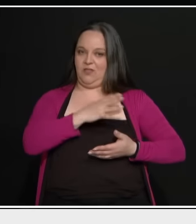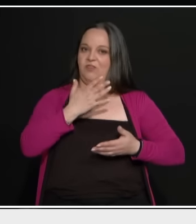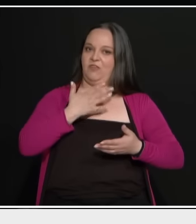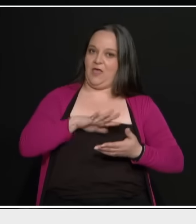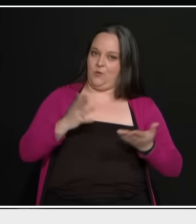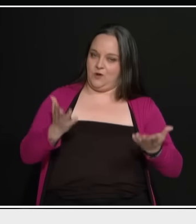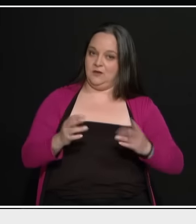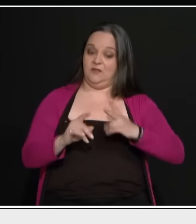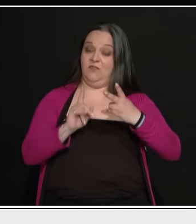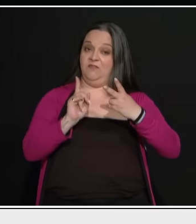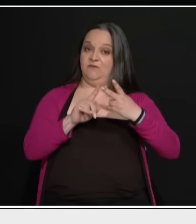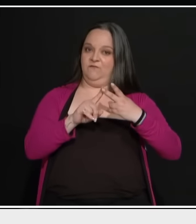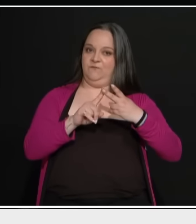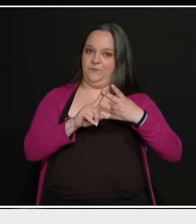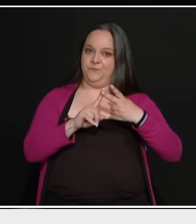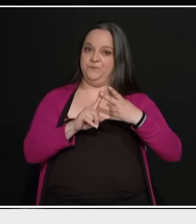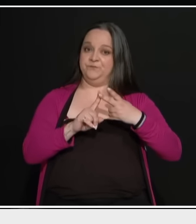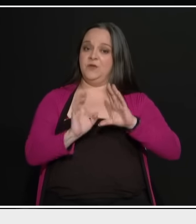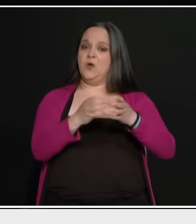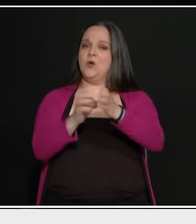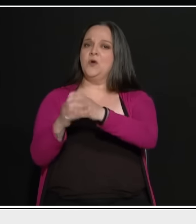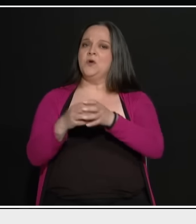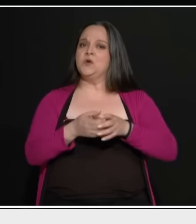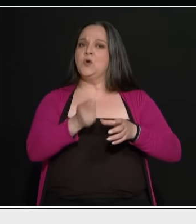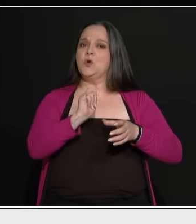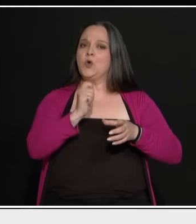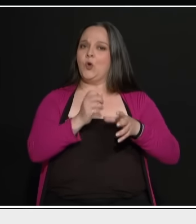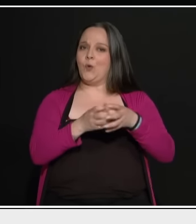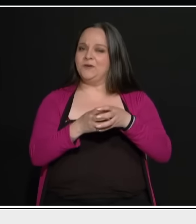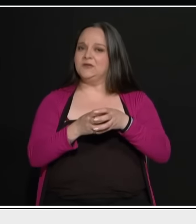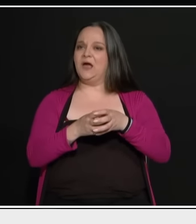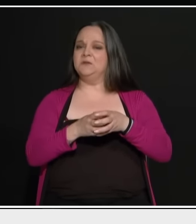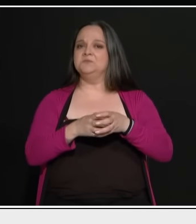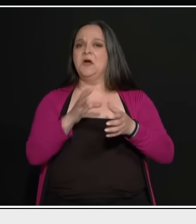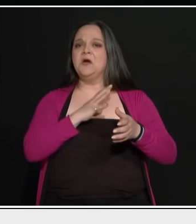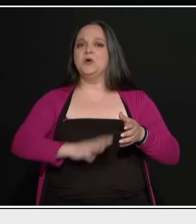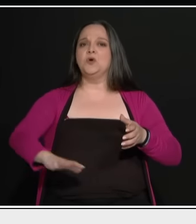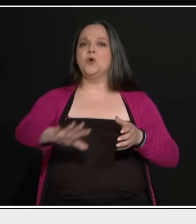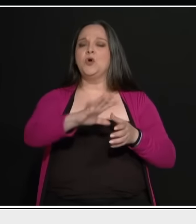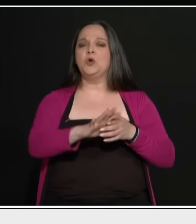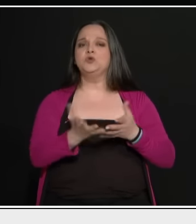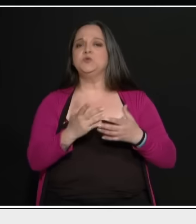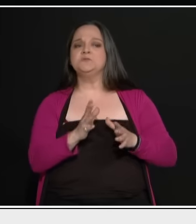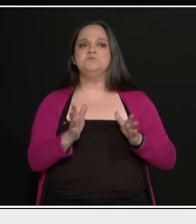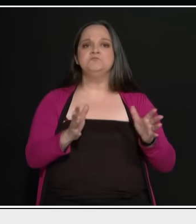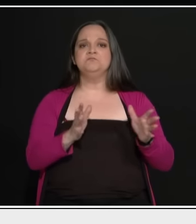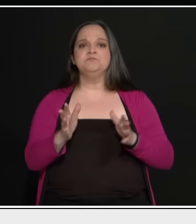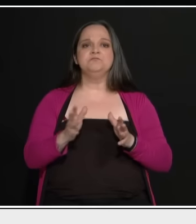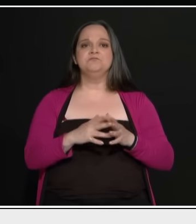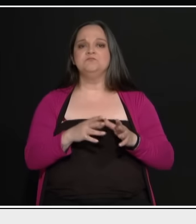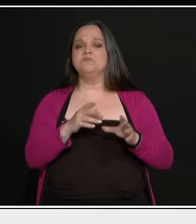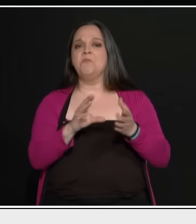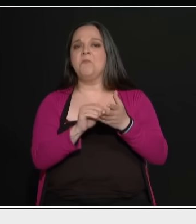δεύτερον, και τα κόμματα αποπροσανατολίζουν τον κόσμο. Το ΚΚΕ δεν θέλει συμμετοχή των εργαζομένων. Θέλει να είναι